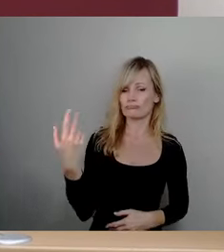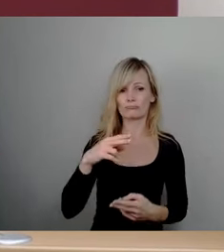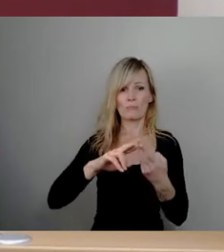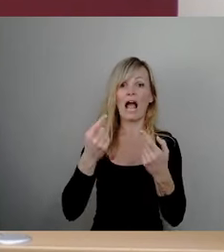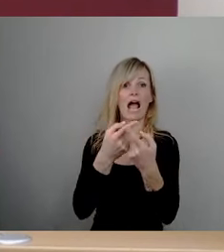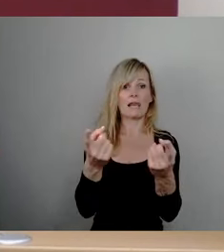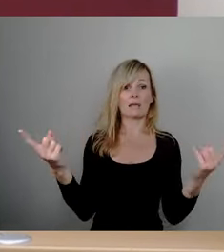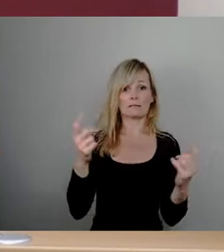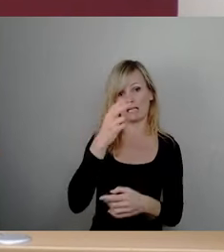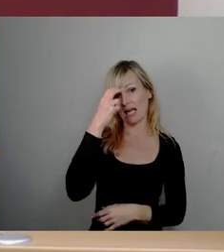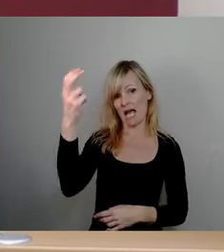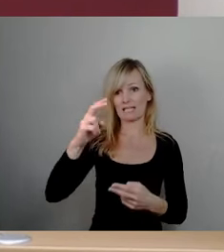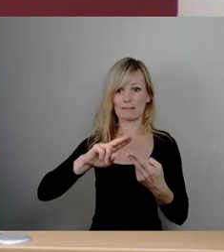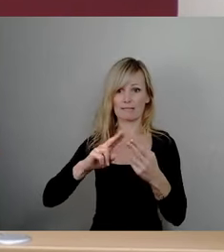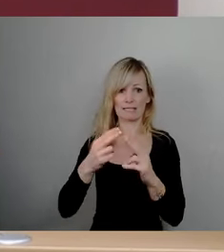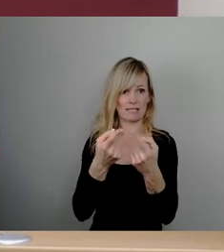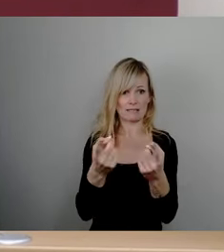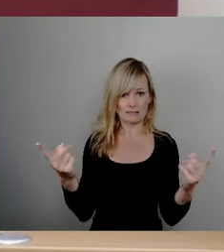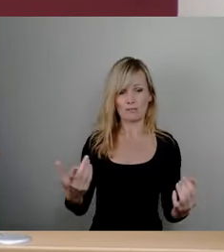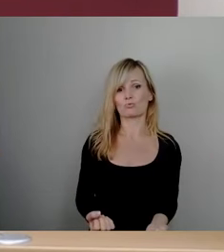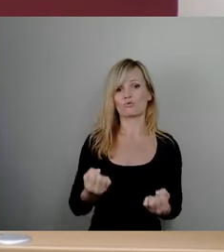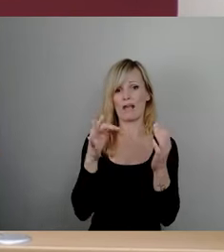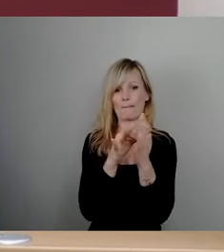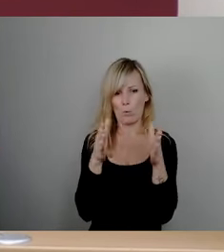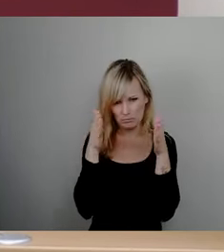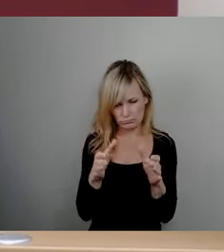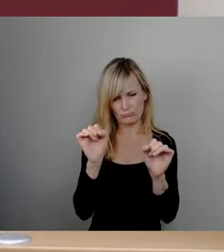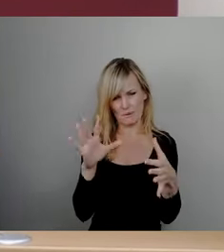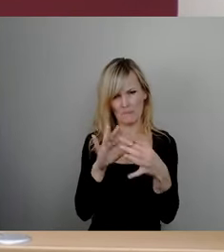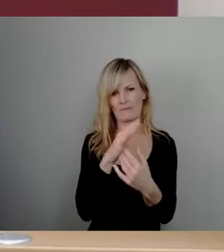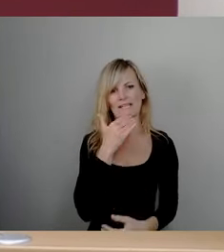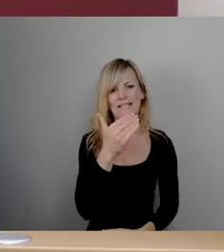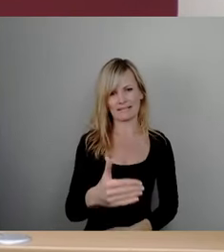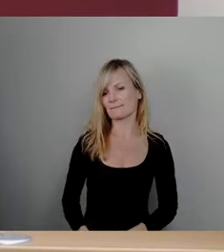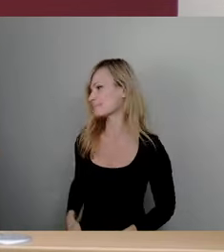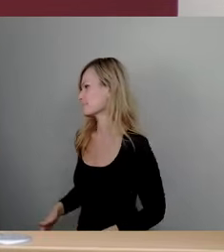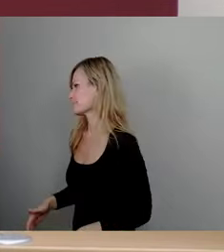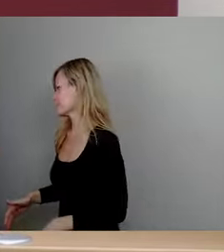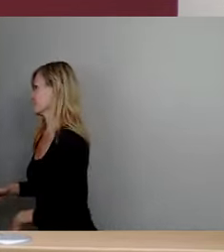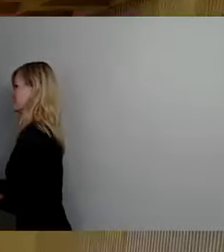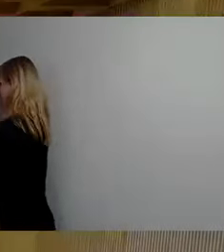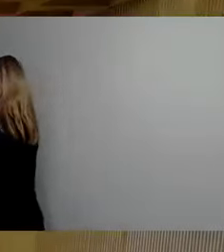Ratsmitglieder, damit wir die Schwerpunkte so ausrichten können. Vielen Dank. Danke, so machen wir das.